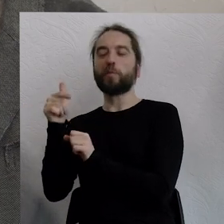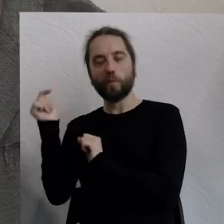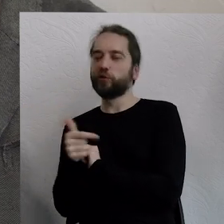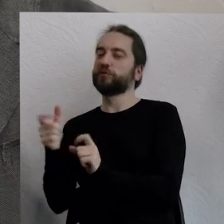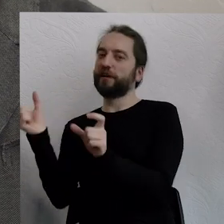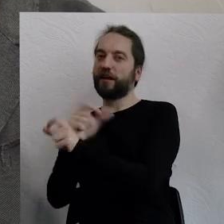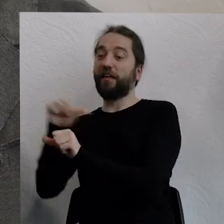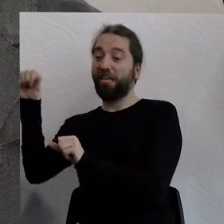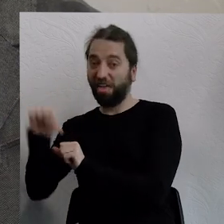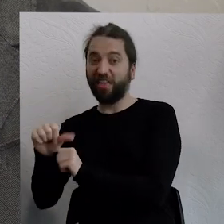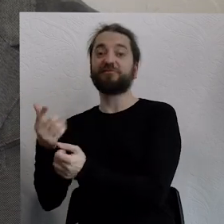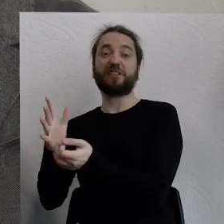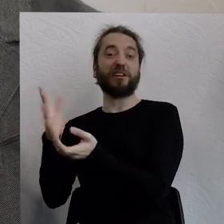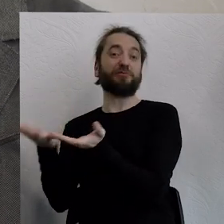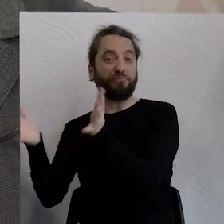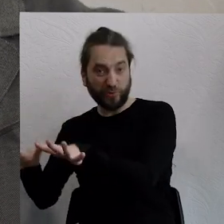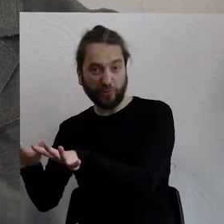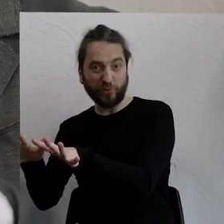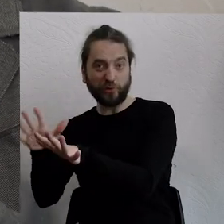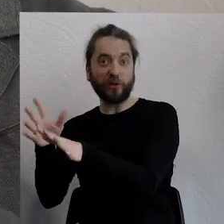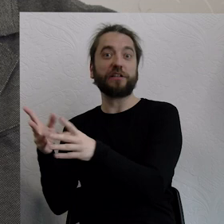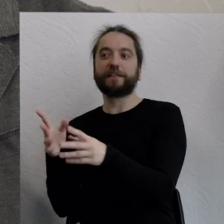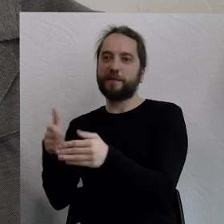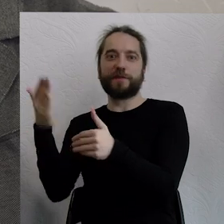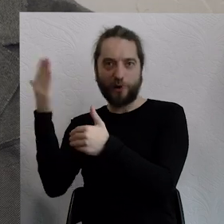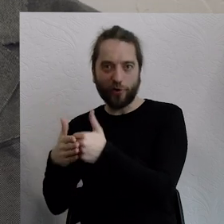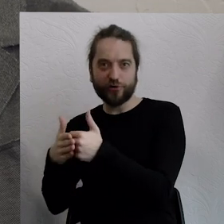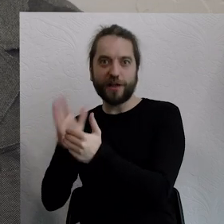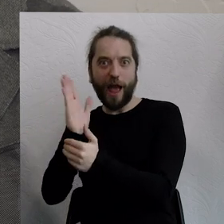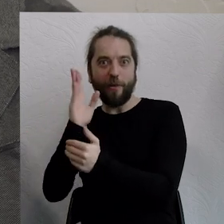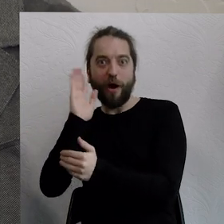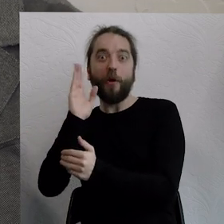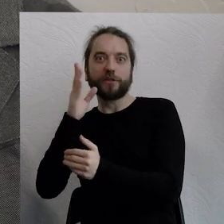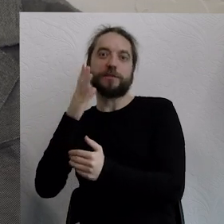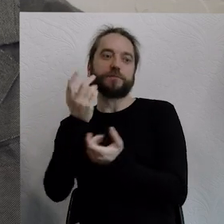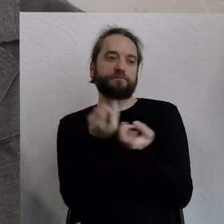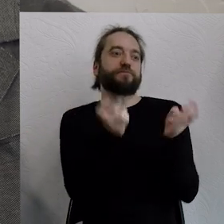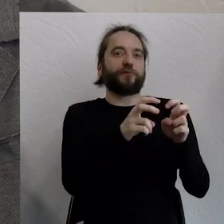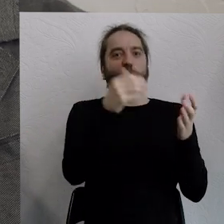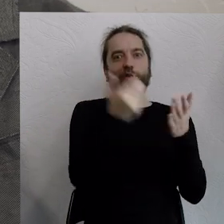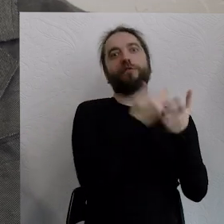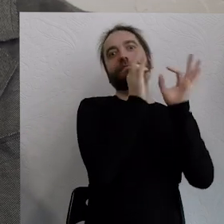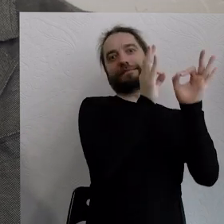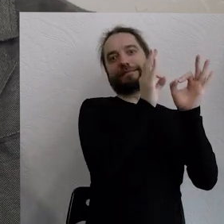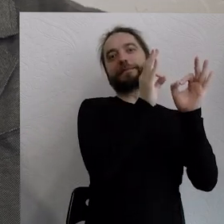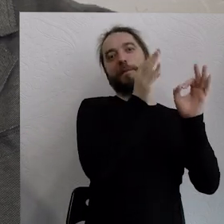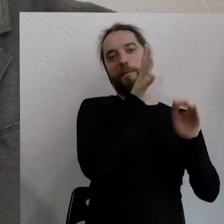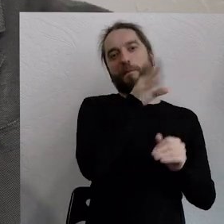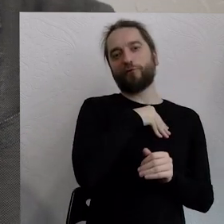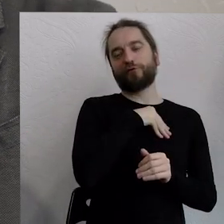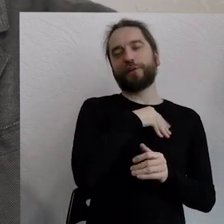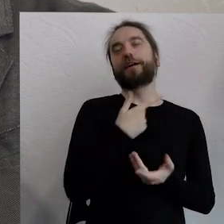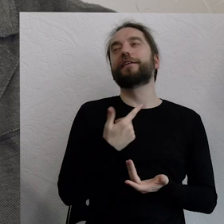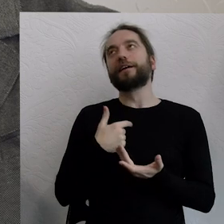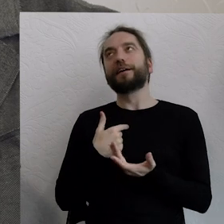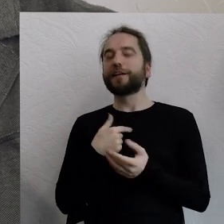najpierw musimy dokończyć ten cykl, w którym jesteśmy. teraz tu Państwa muszę przeprosić, bo chciałbym powiedzieć, dlaczego tak uważam i będę musiał powiedzieć o wszystkim,